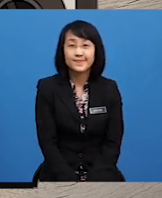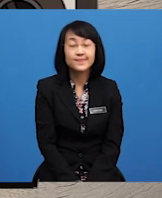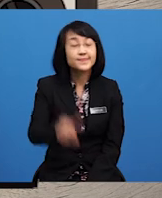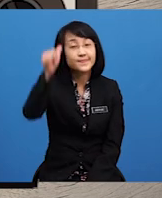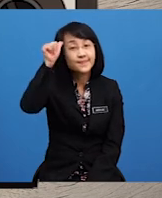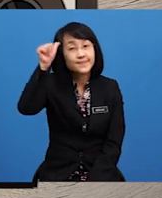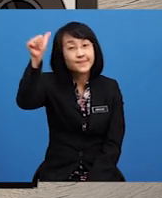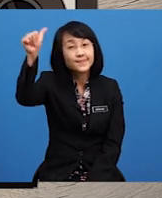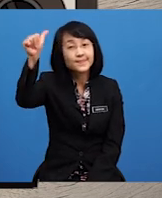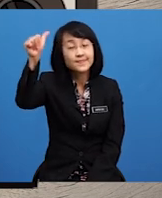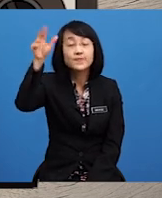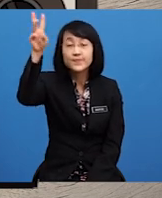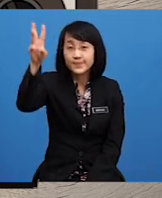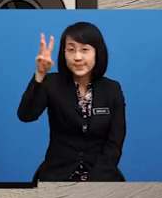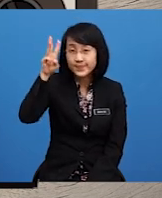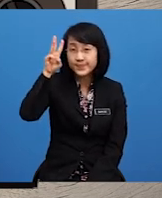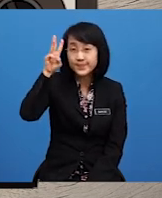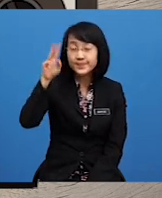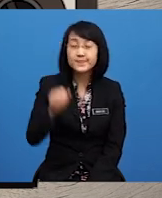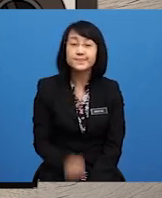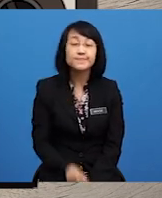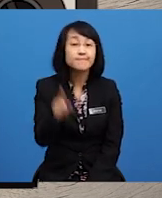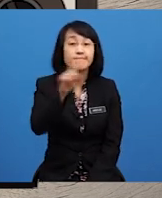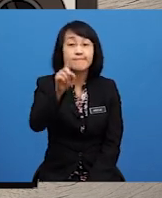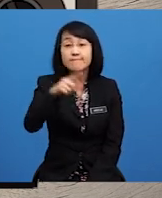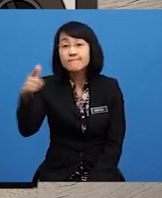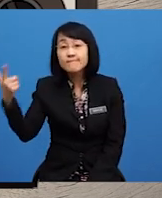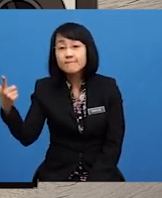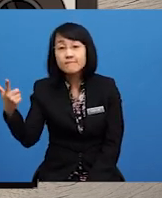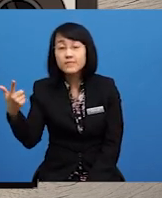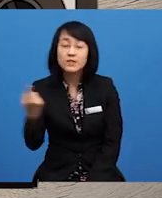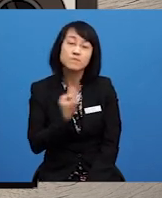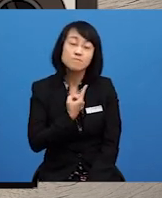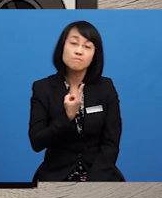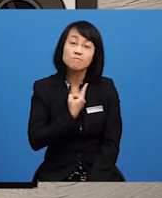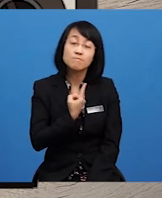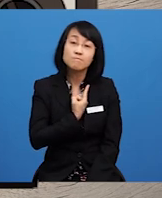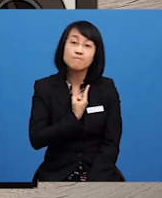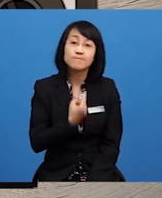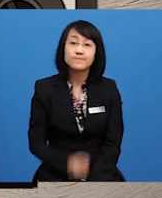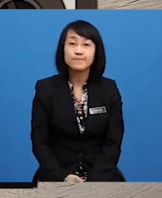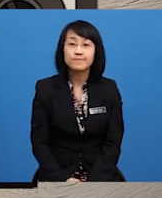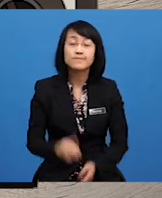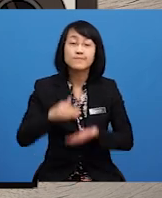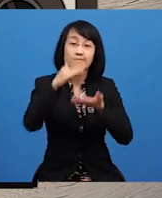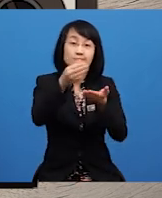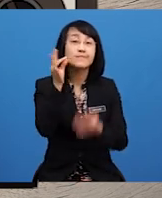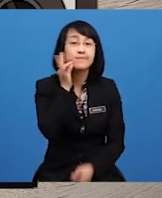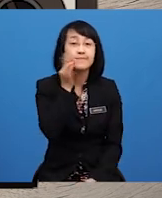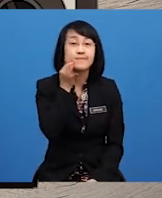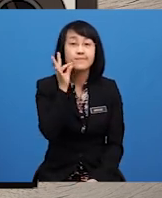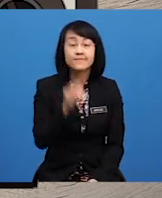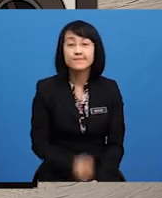Assalamualaikum Waalaikumsalam Apa yang lain Tak ada Dengan saya Sorak Ada Buah